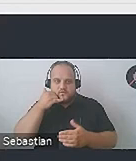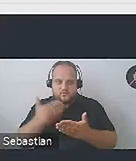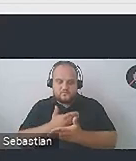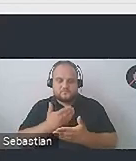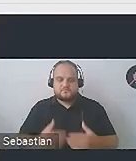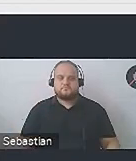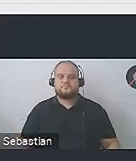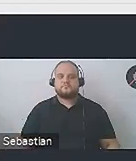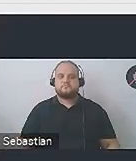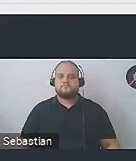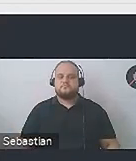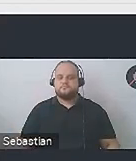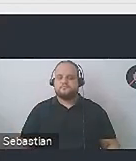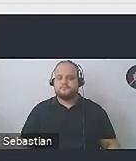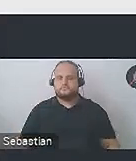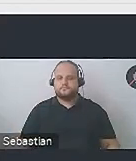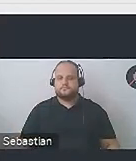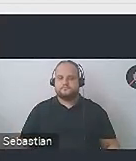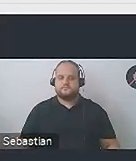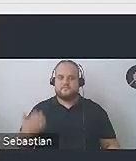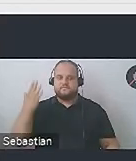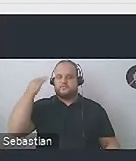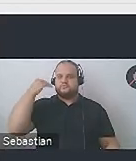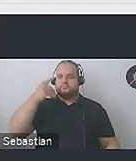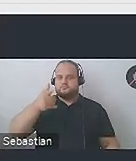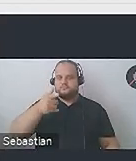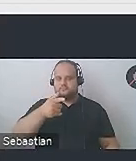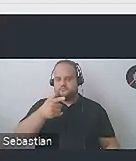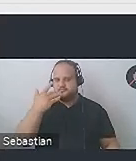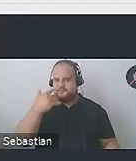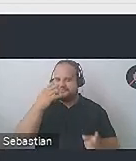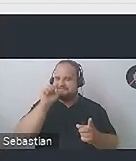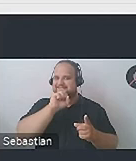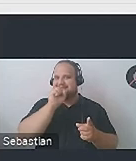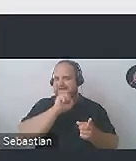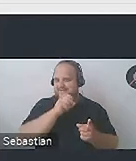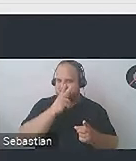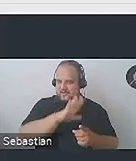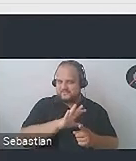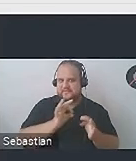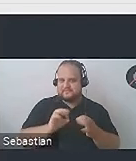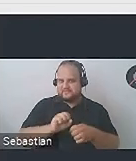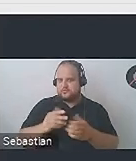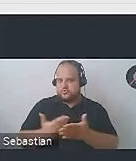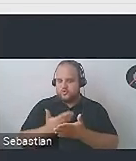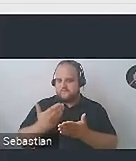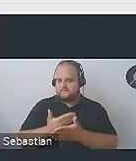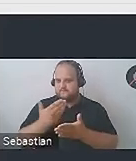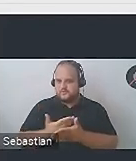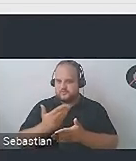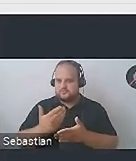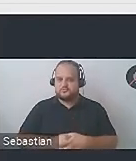celowo wybrałam Wam wcześniej takie fizyczne, żebyśmy jakby się ugruntowali w tych technologiach asystujących na rzeczach namacalnych.